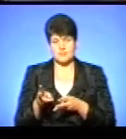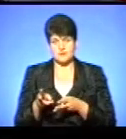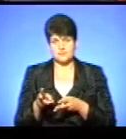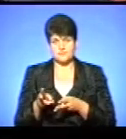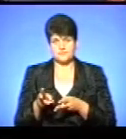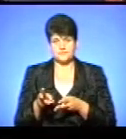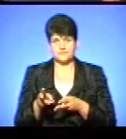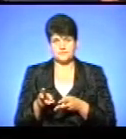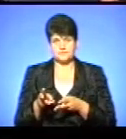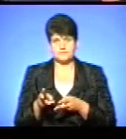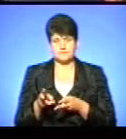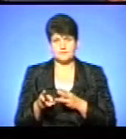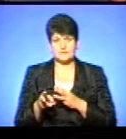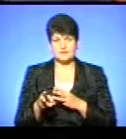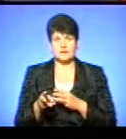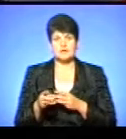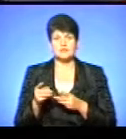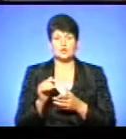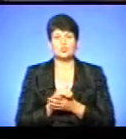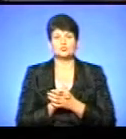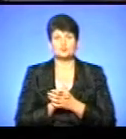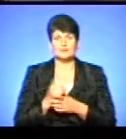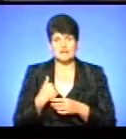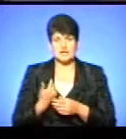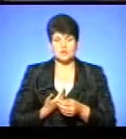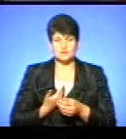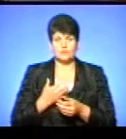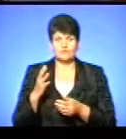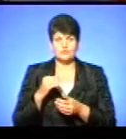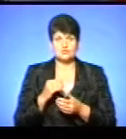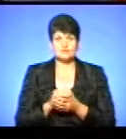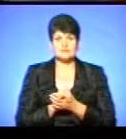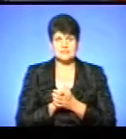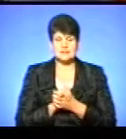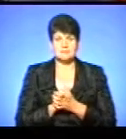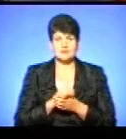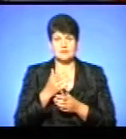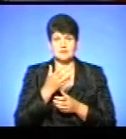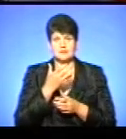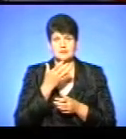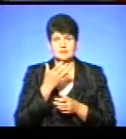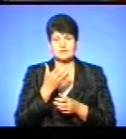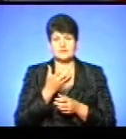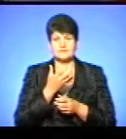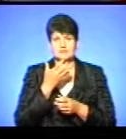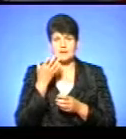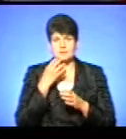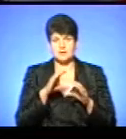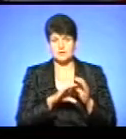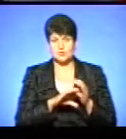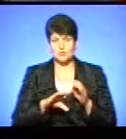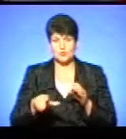І між дорогою Дружби, де я живу, зиму траса тепла і різь це собаки. Хто до цього